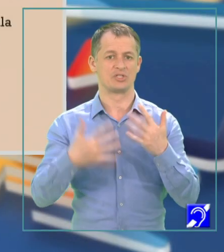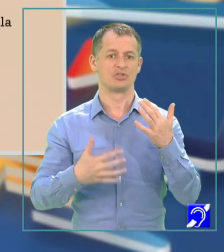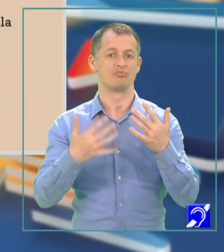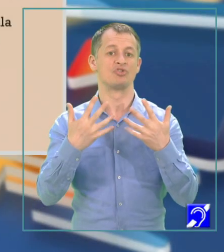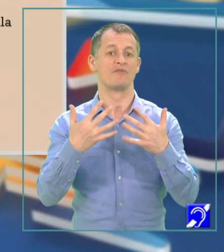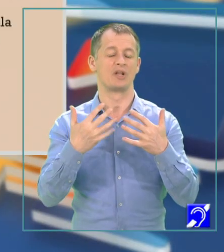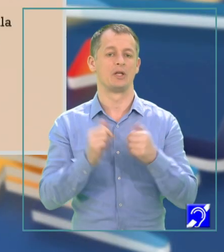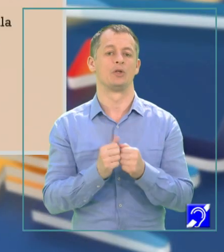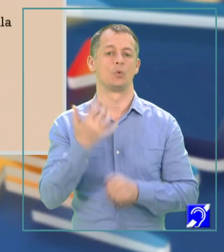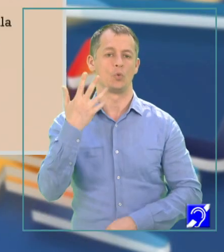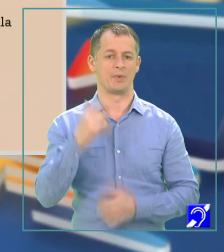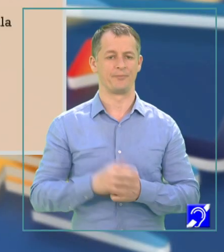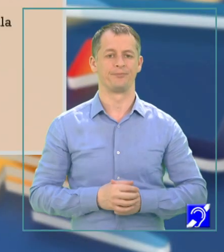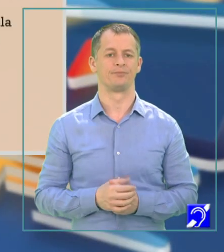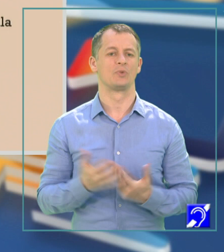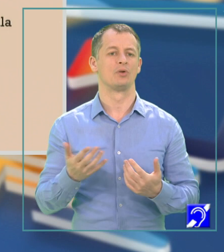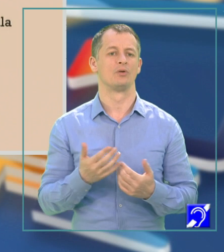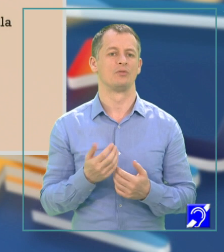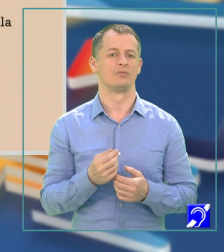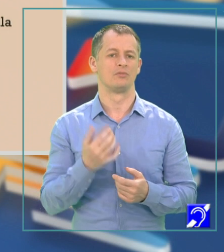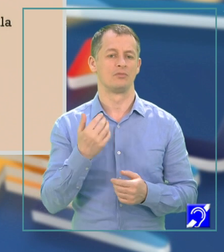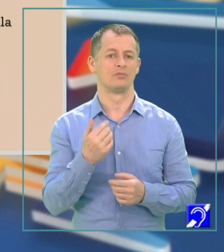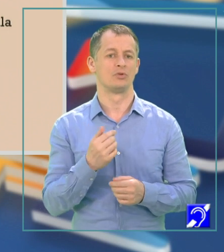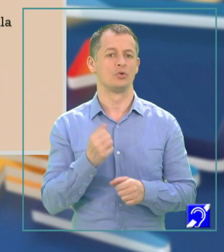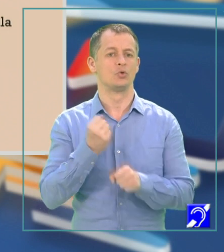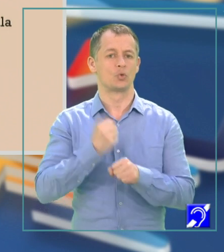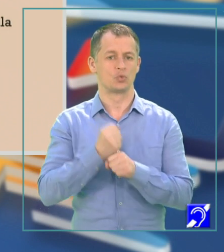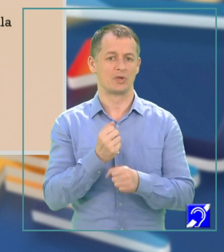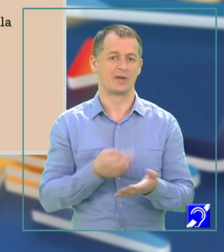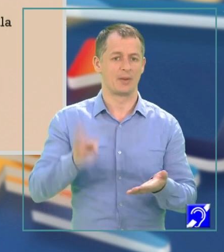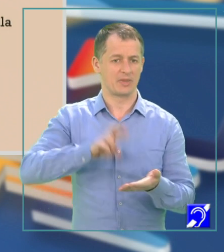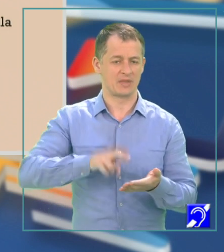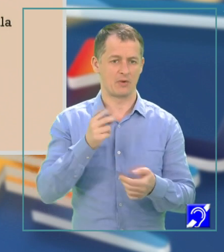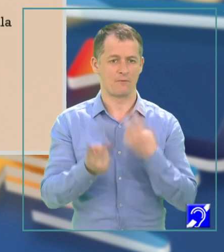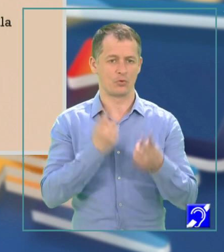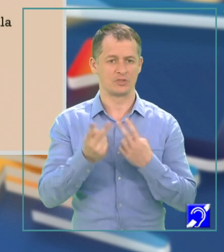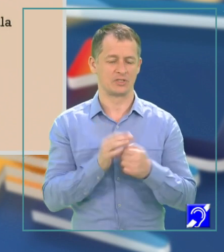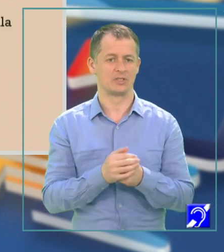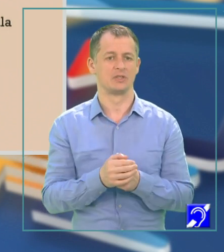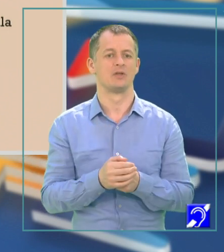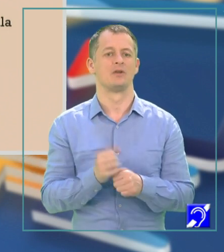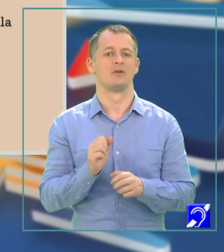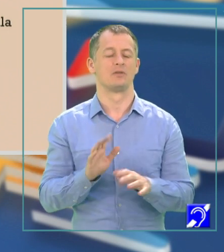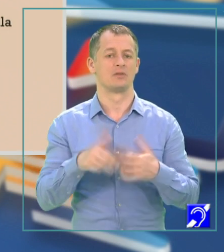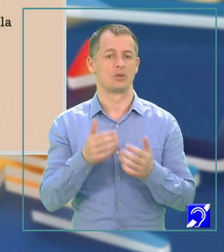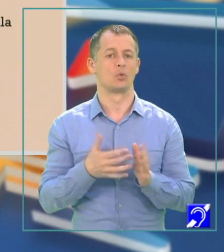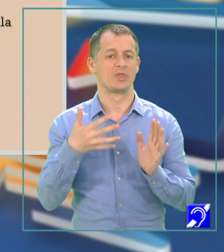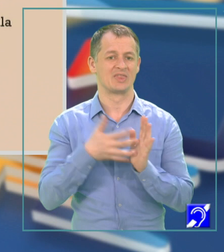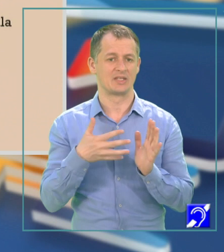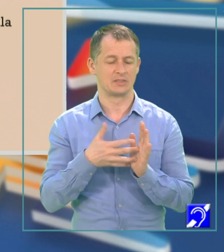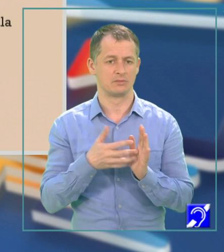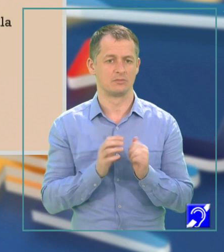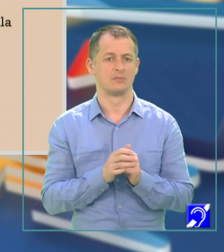Structura repetitivă utilizată este structura repetitivă cu test inițial cât timp execută.